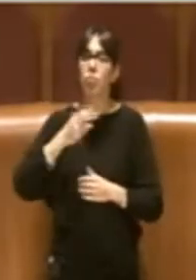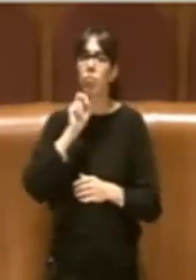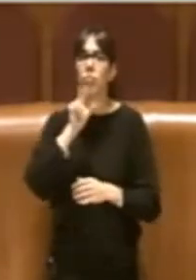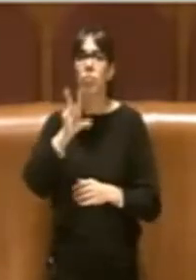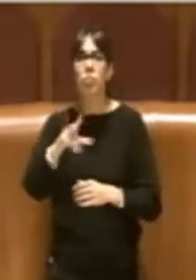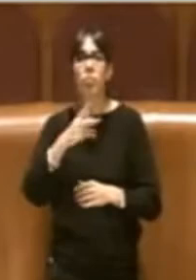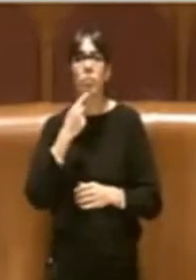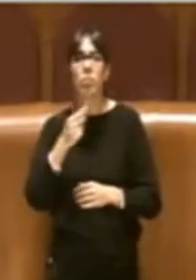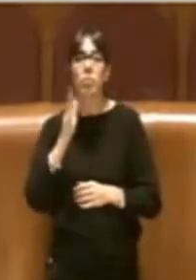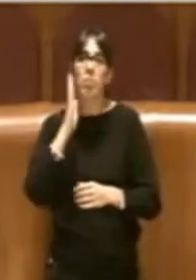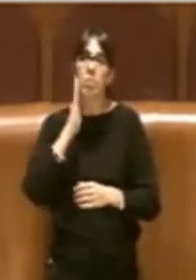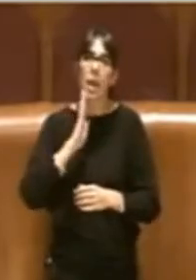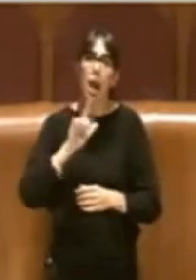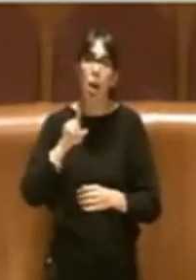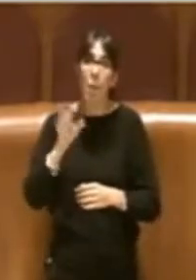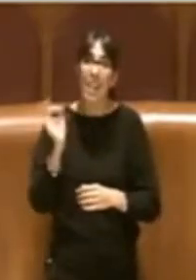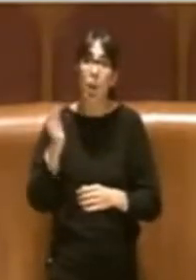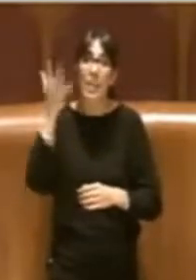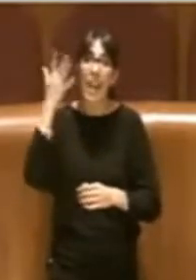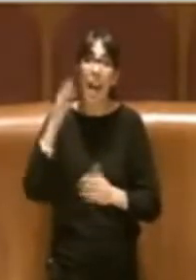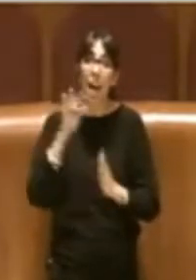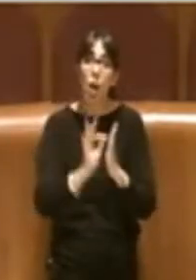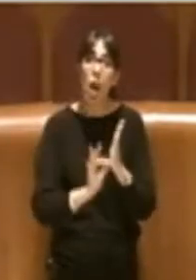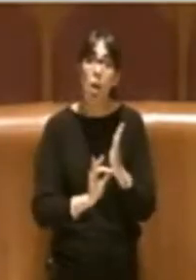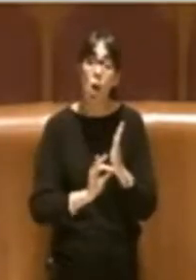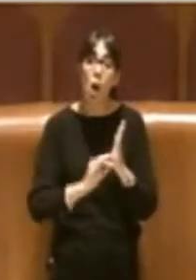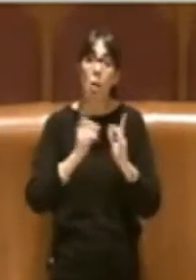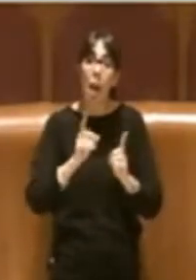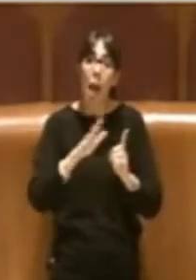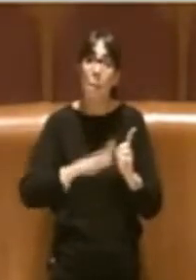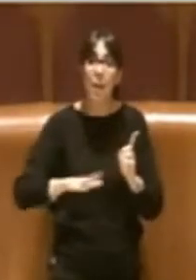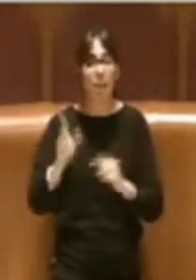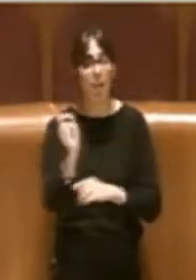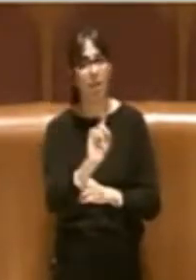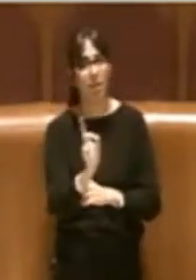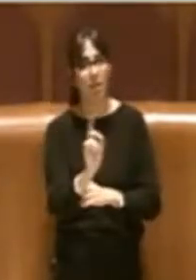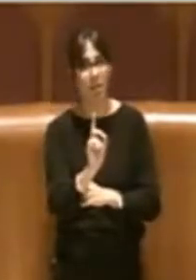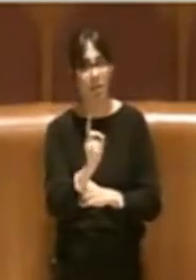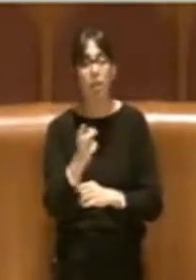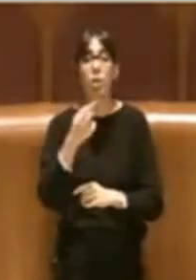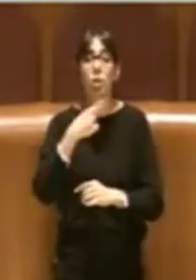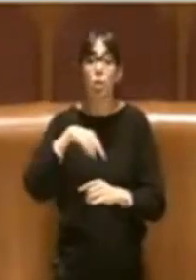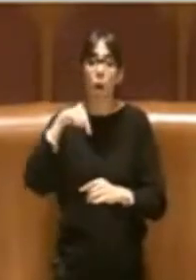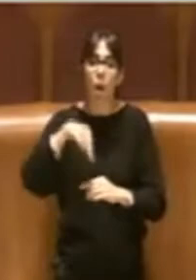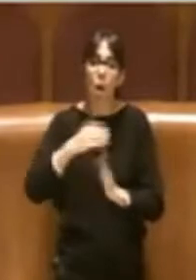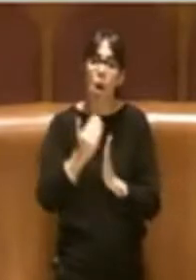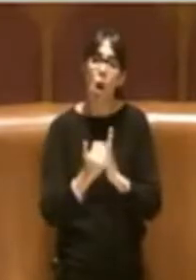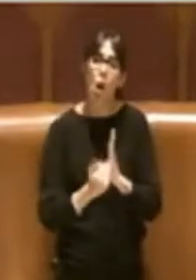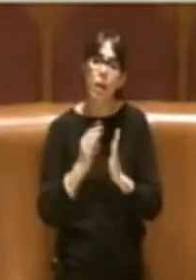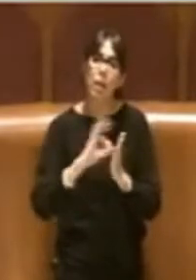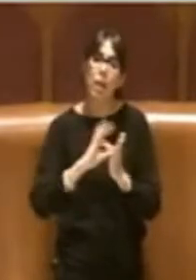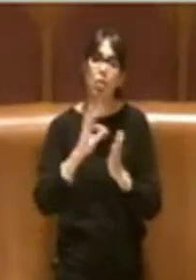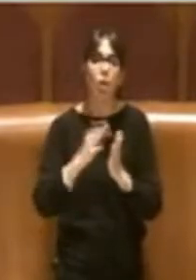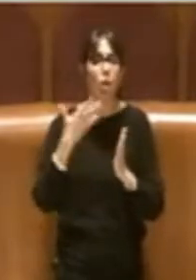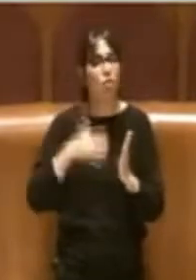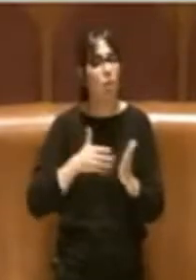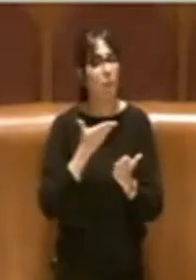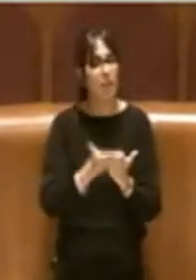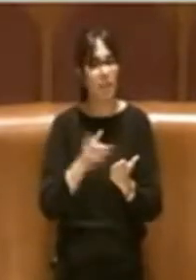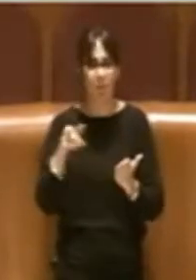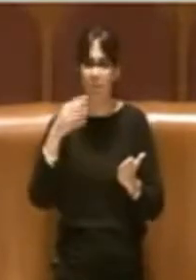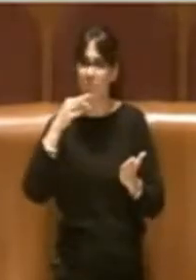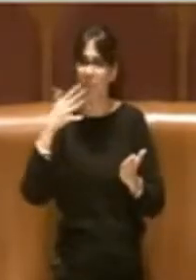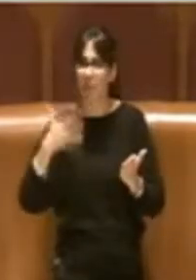andate in deroga alle norme ambientali». Noi quest'ordine del giorno l'avevamo già presentato quando lei ha parlato